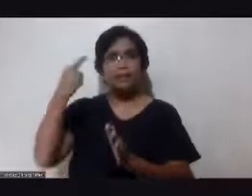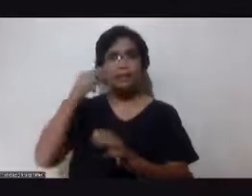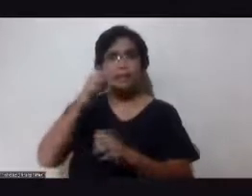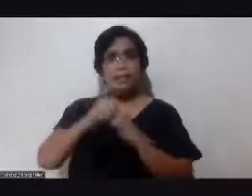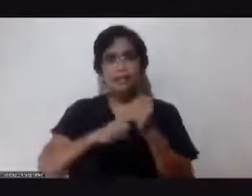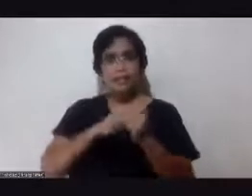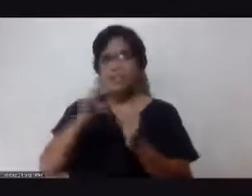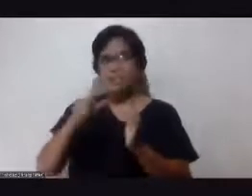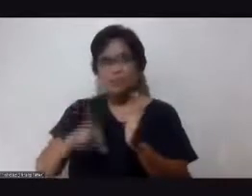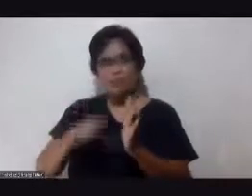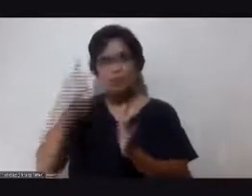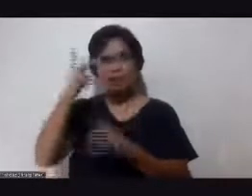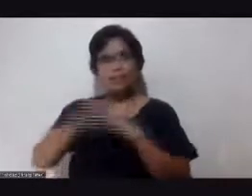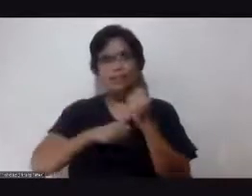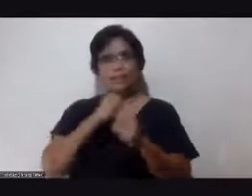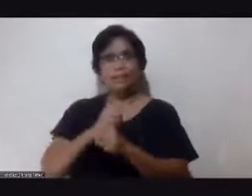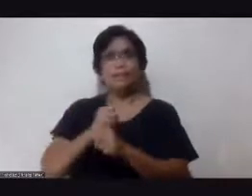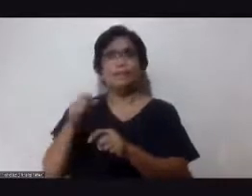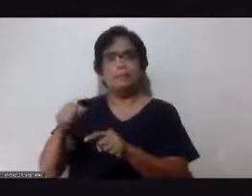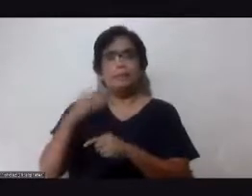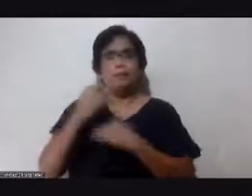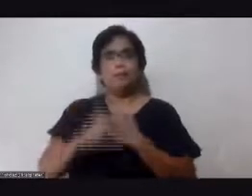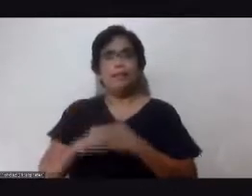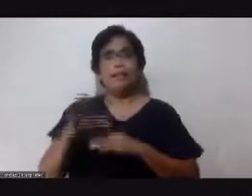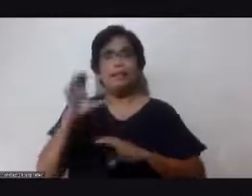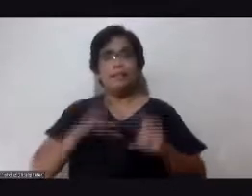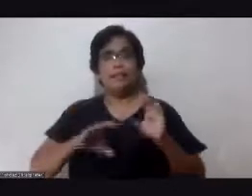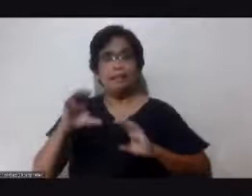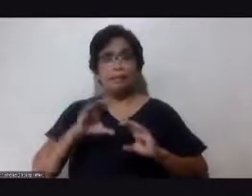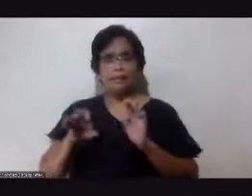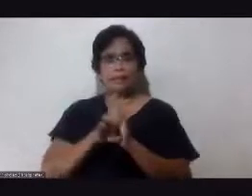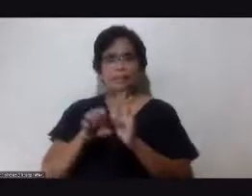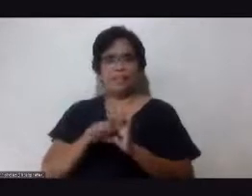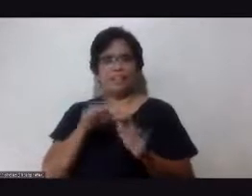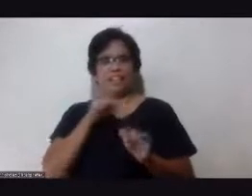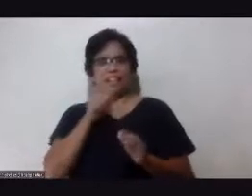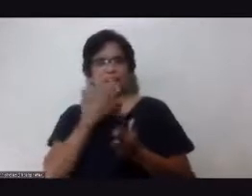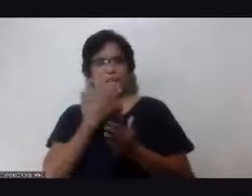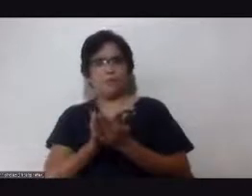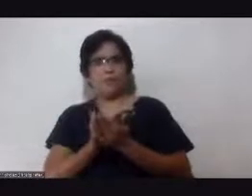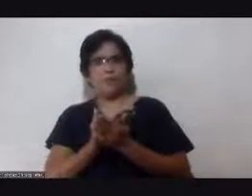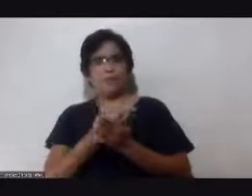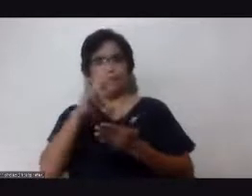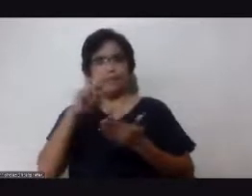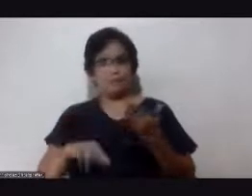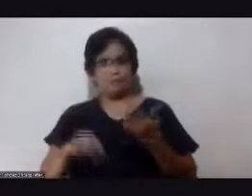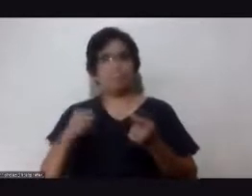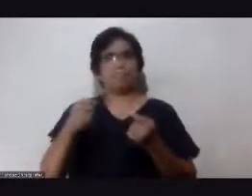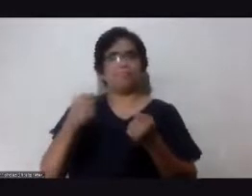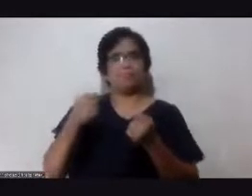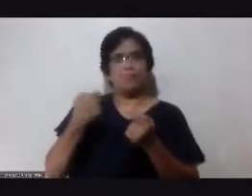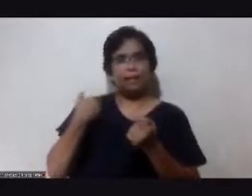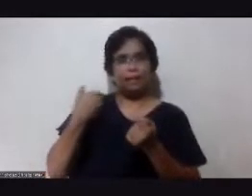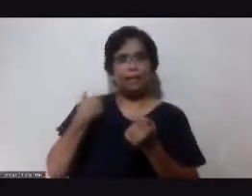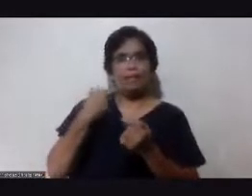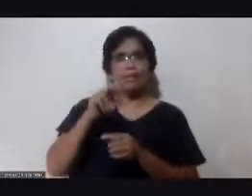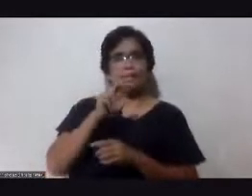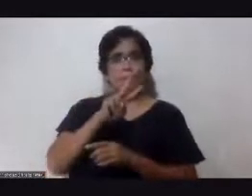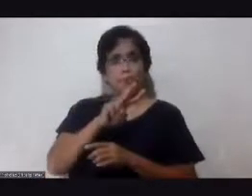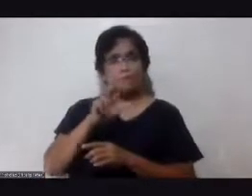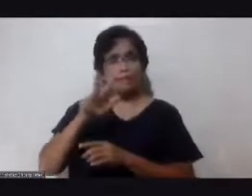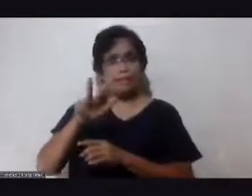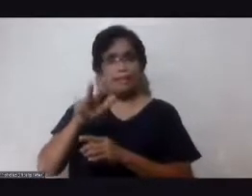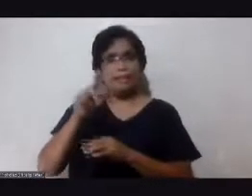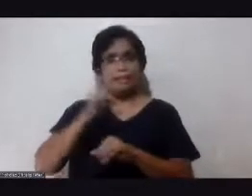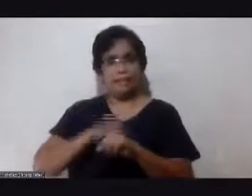three times a year kunyari may hindi magandang resulta I will have three times a year na blood chem tapos kung